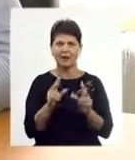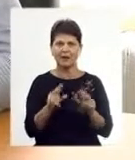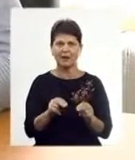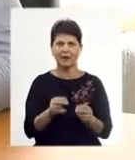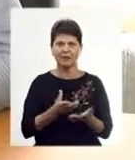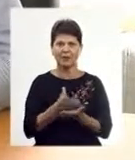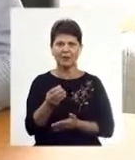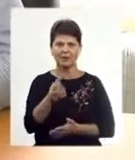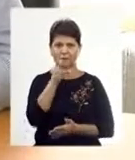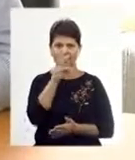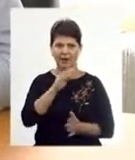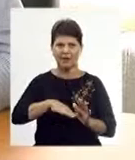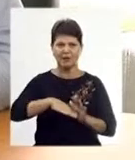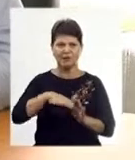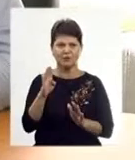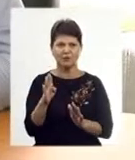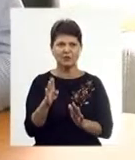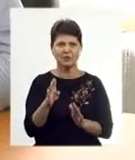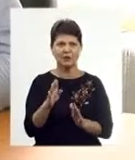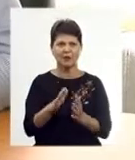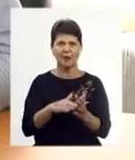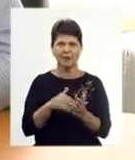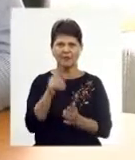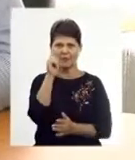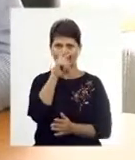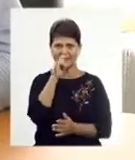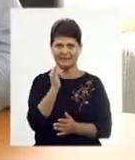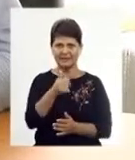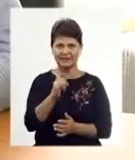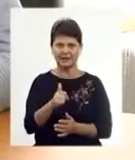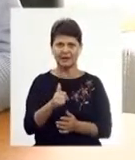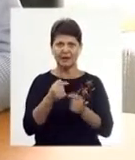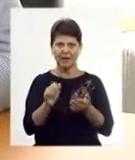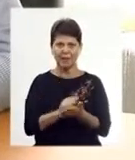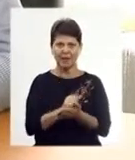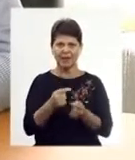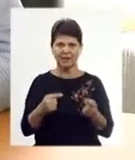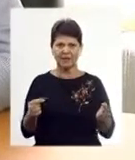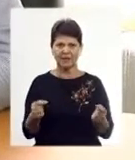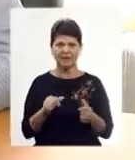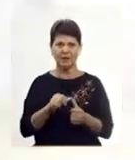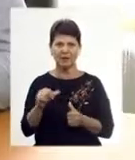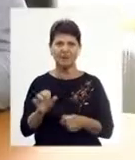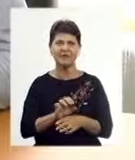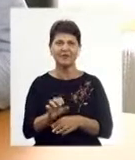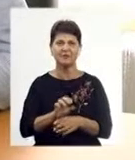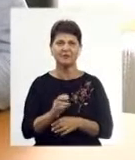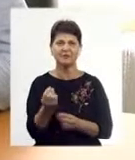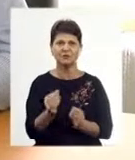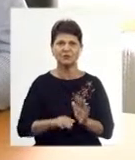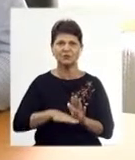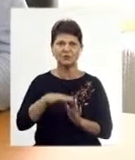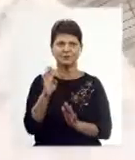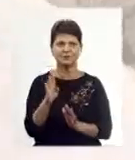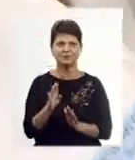зростання вартості паленого мастийних матеріалів і матеріального виробництва, зростання ставок